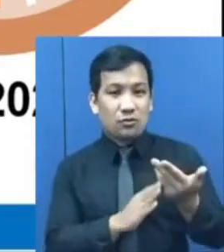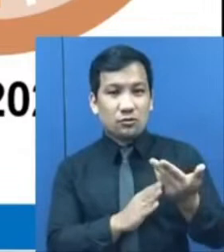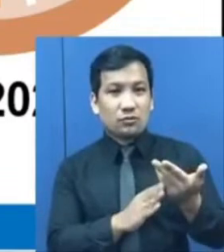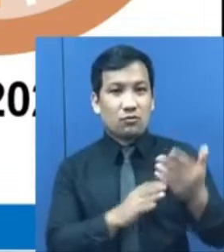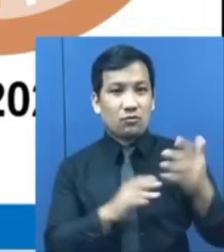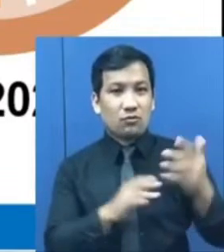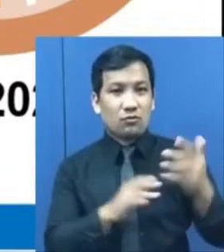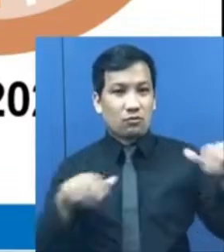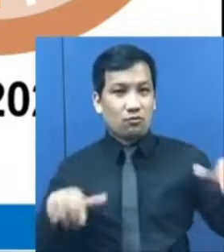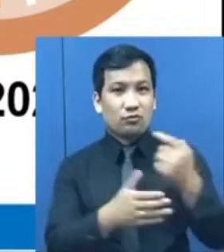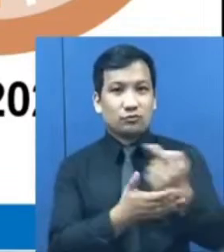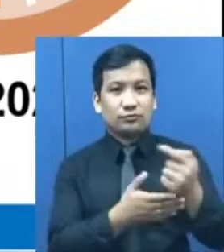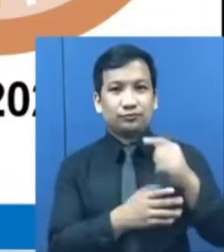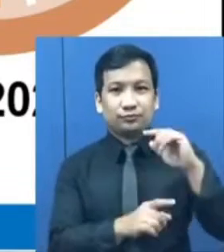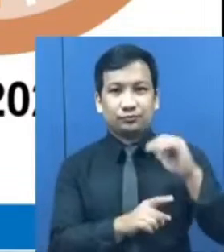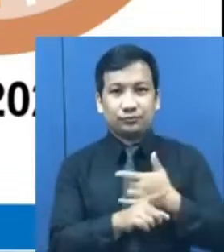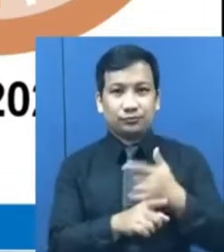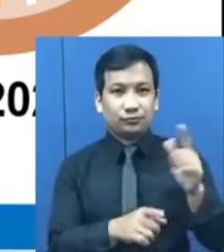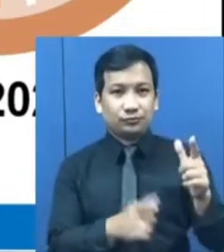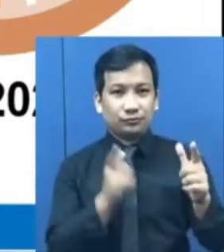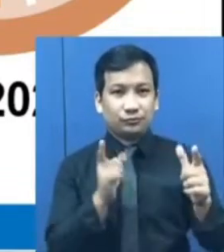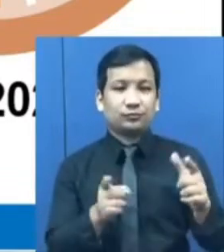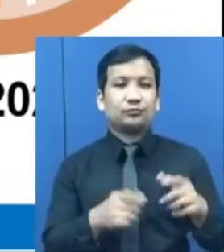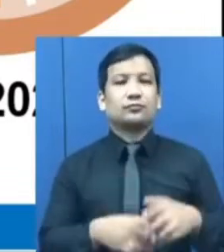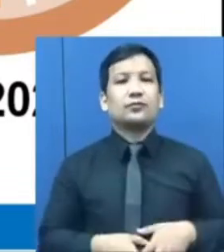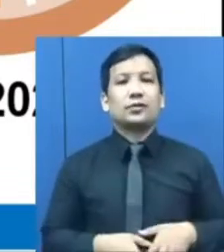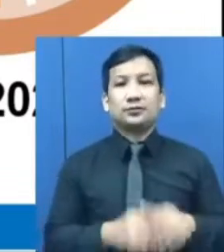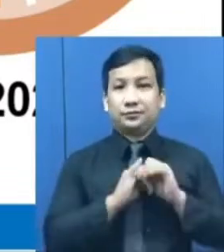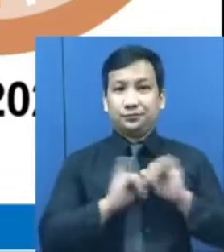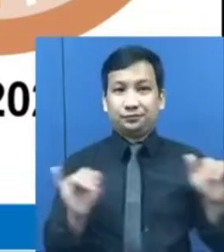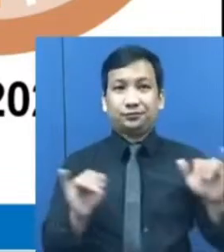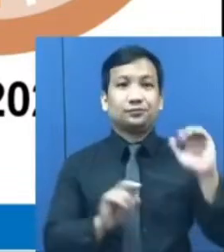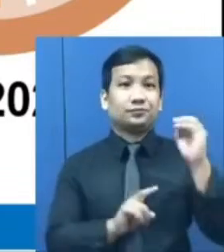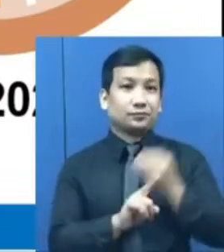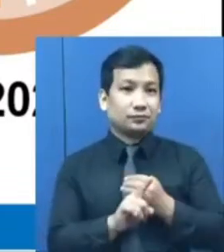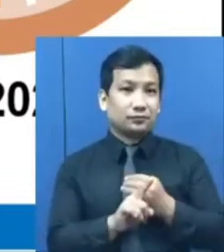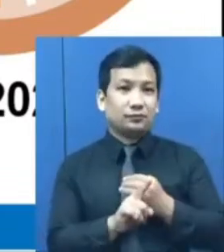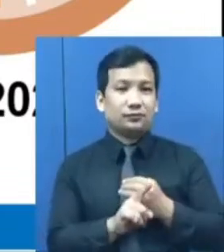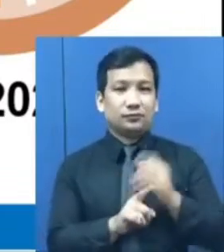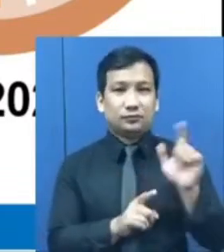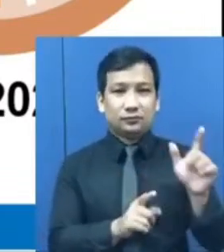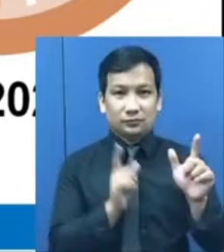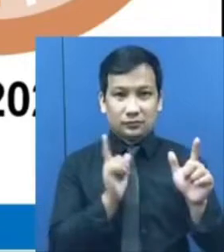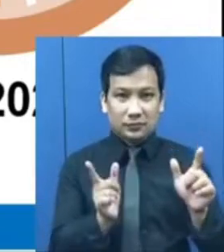in a week nung Hulyo 2021 at noong Oktubre 2020.